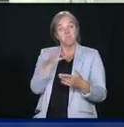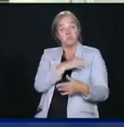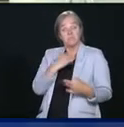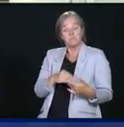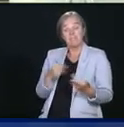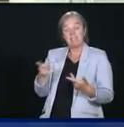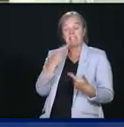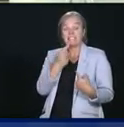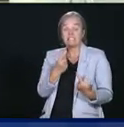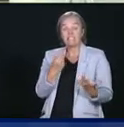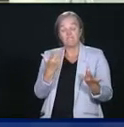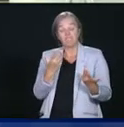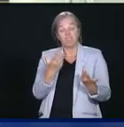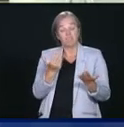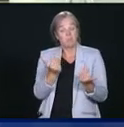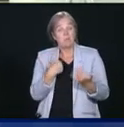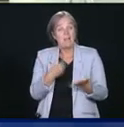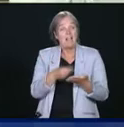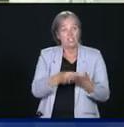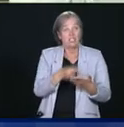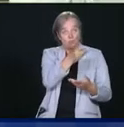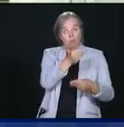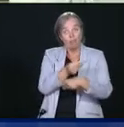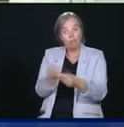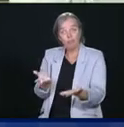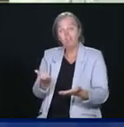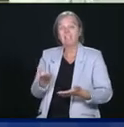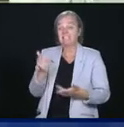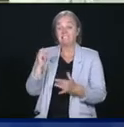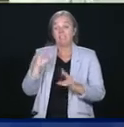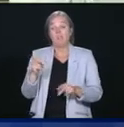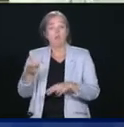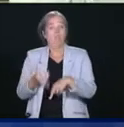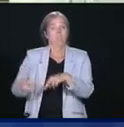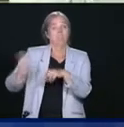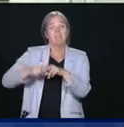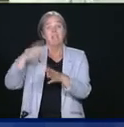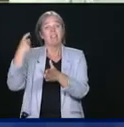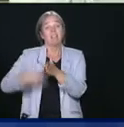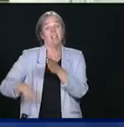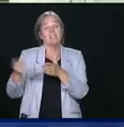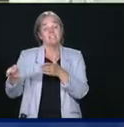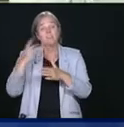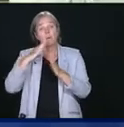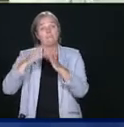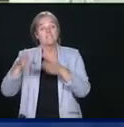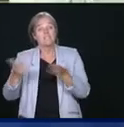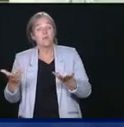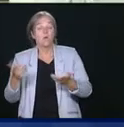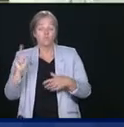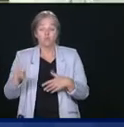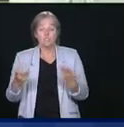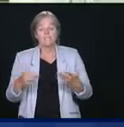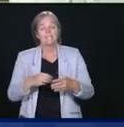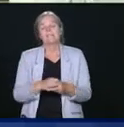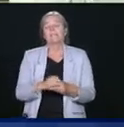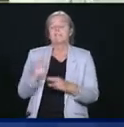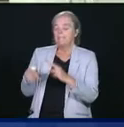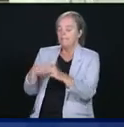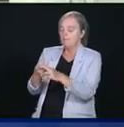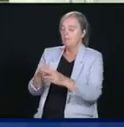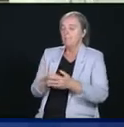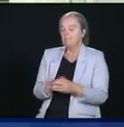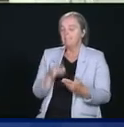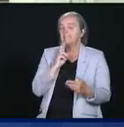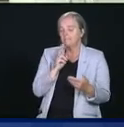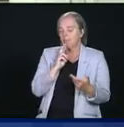de hausser leur taxe foncière ou couper dans des services? Effectivement. On devance de l'argent qui allait venir